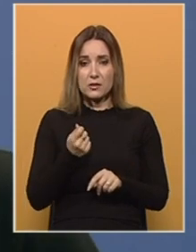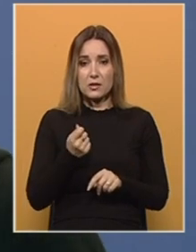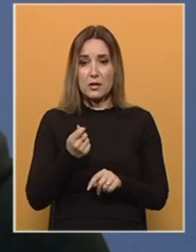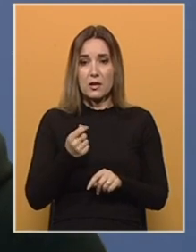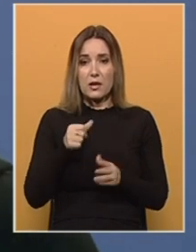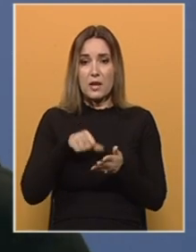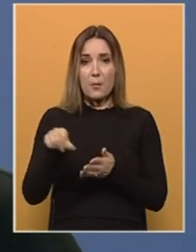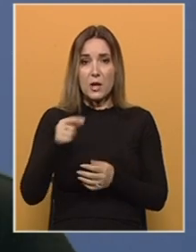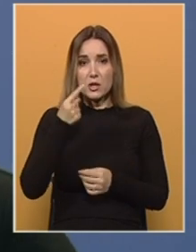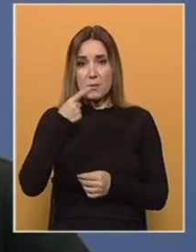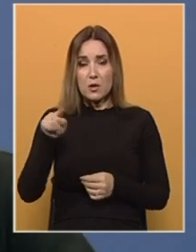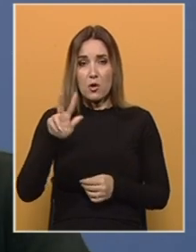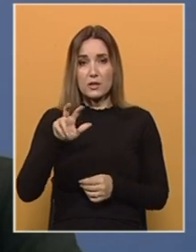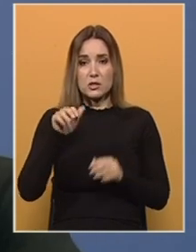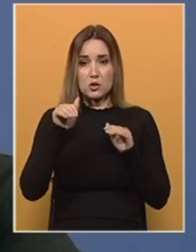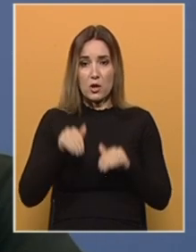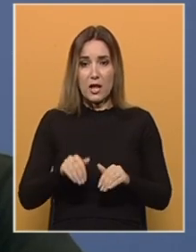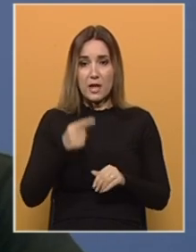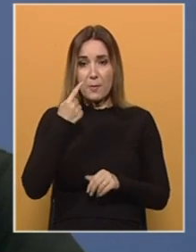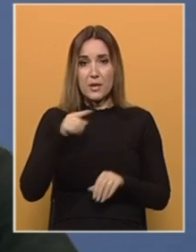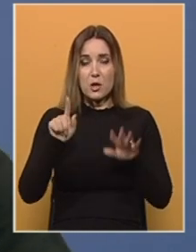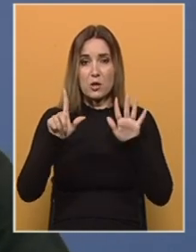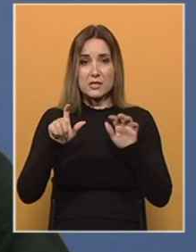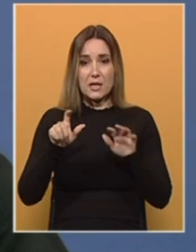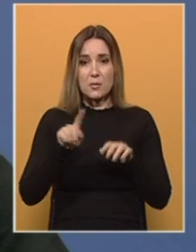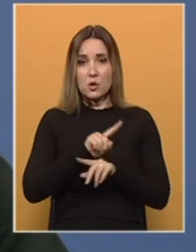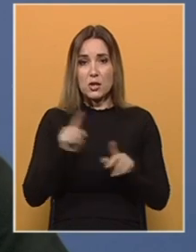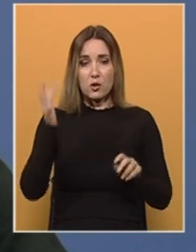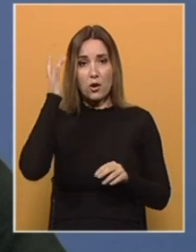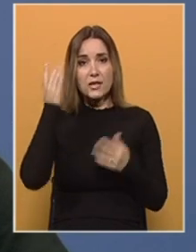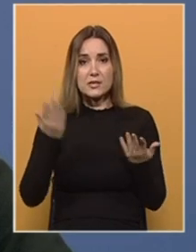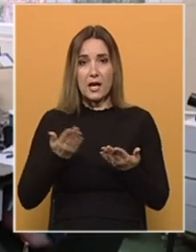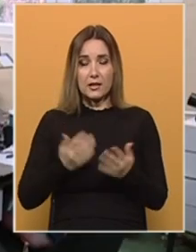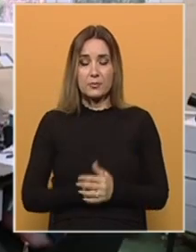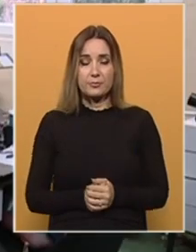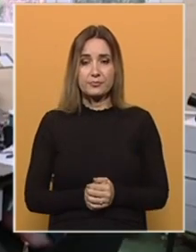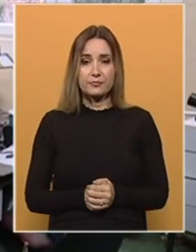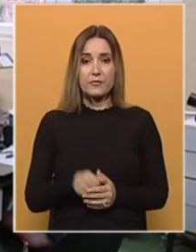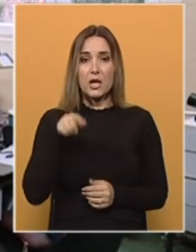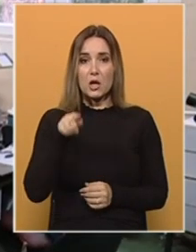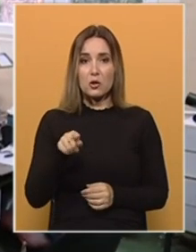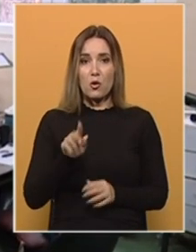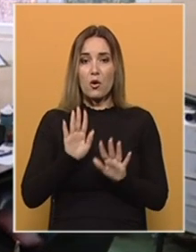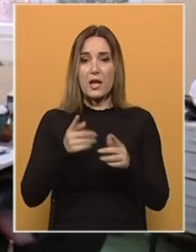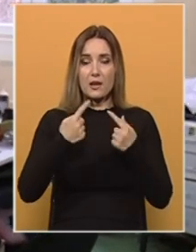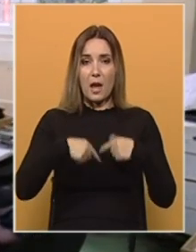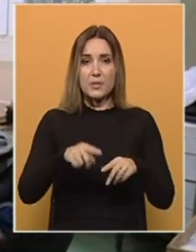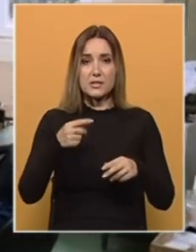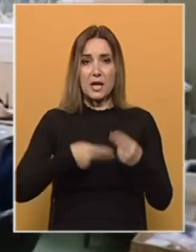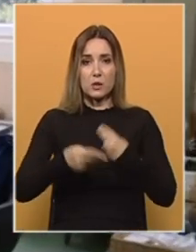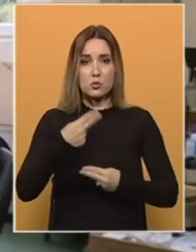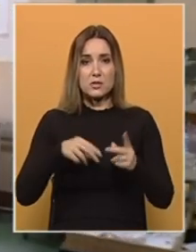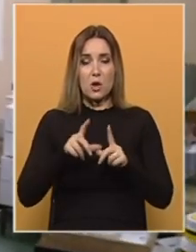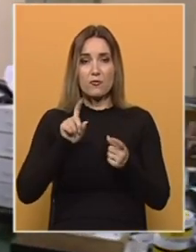pritom je naplaćen 1.300.000, 1.700.000, niko ne zna ni gdje ni zašto nije naplaćen. I to je slika namjenske industrije u